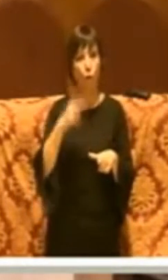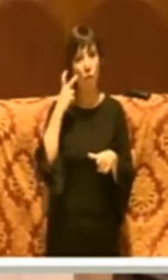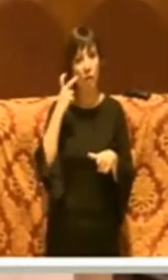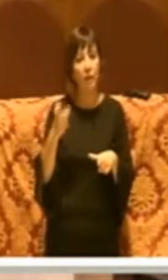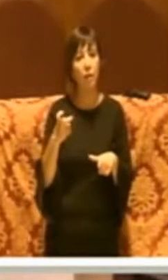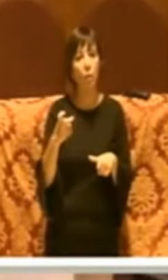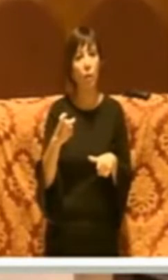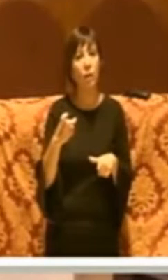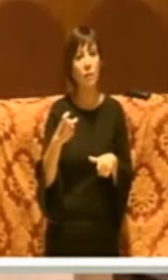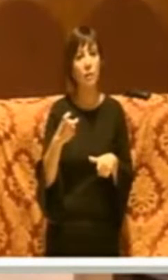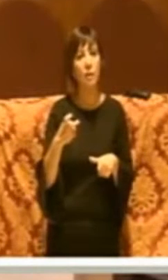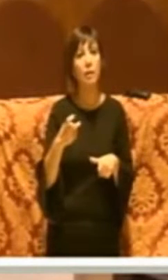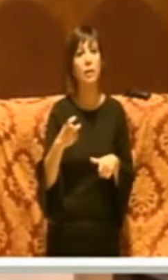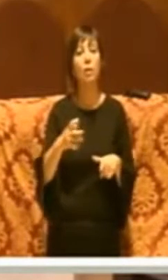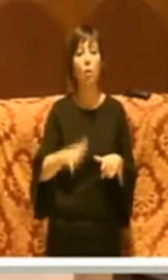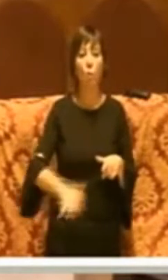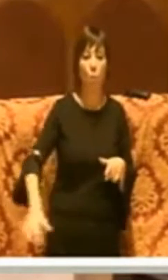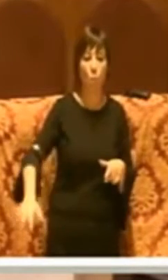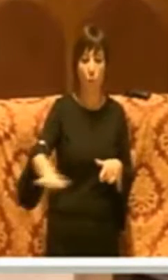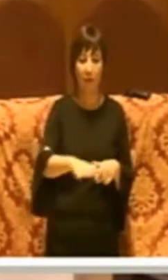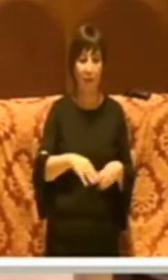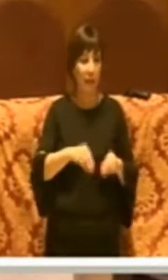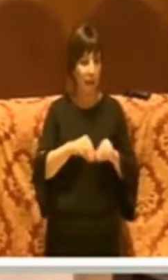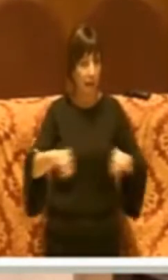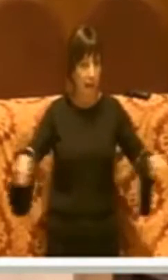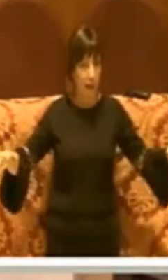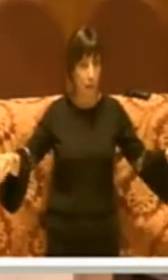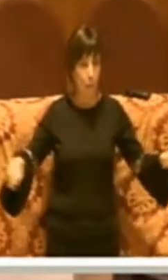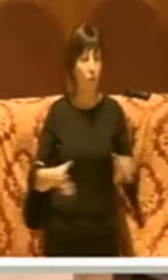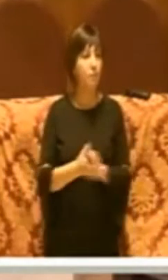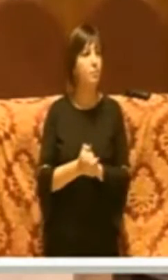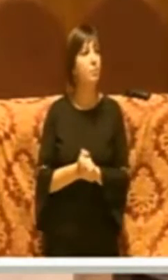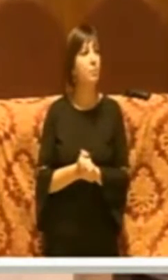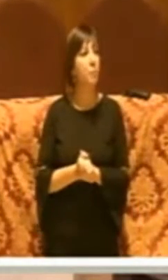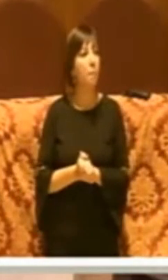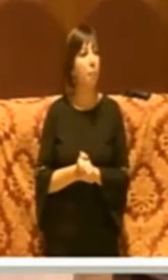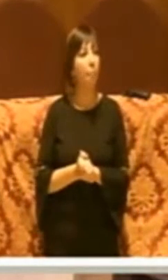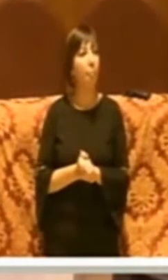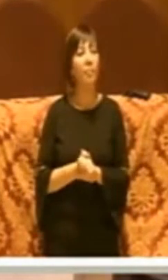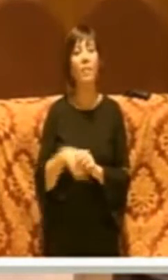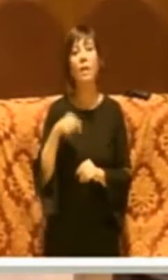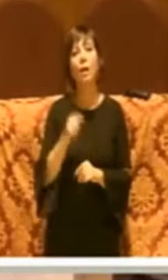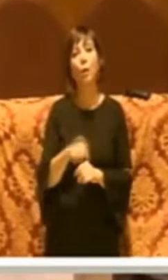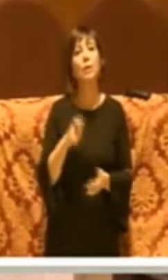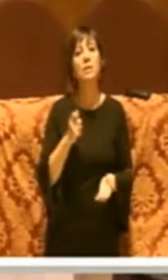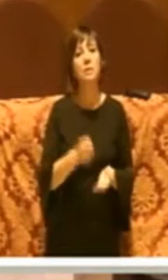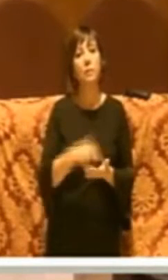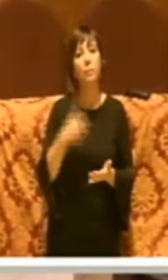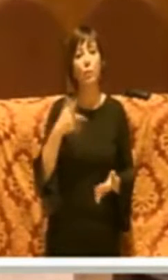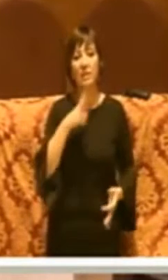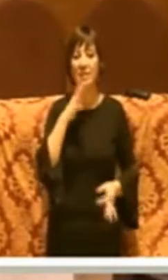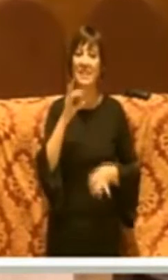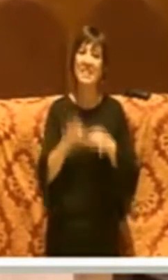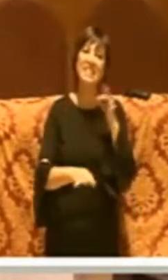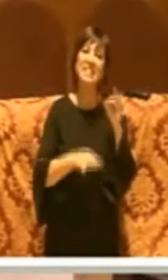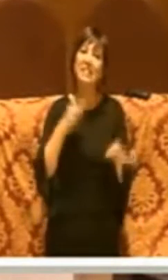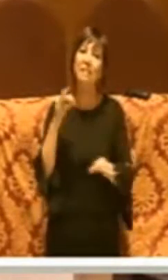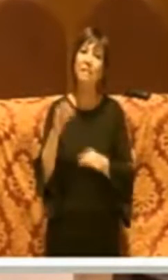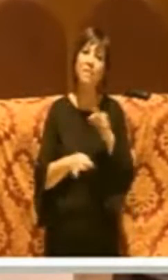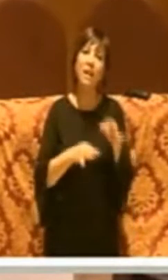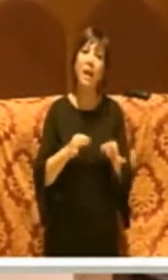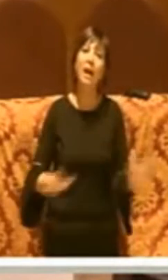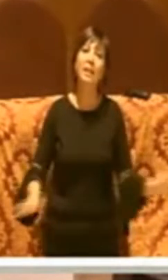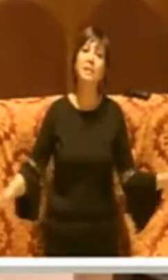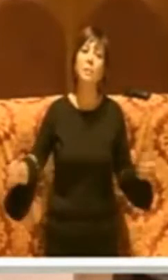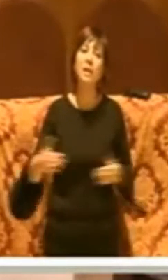quartiere EUR. Questo è importante perché questo significa che il